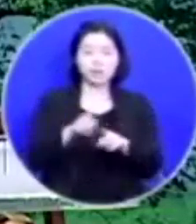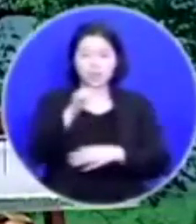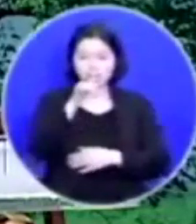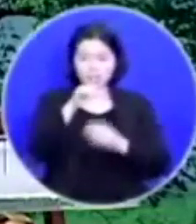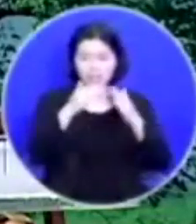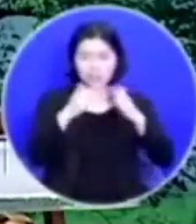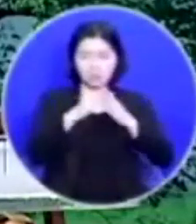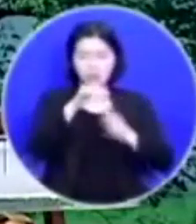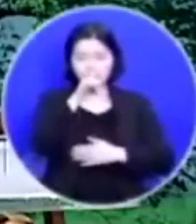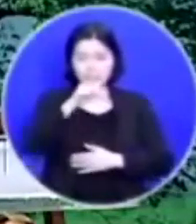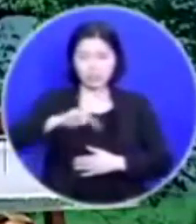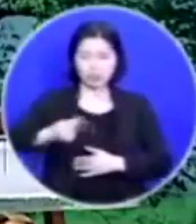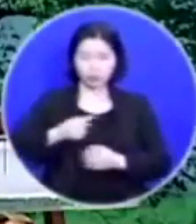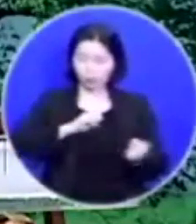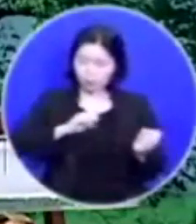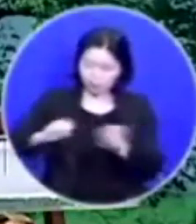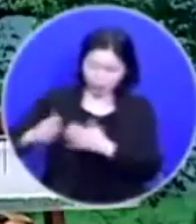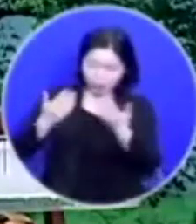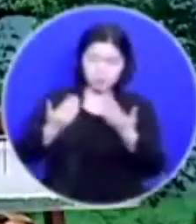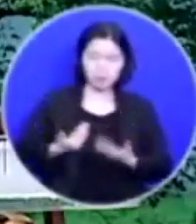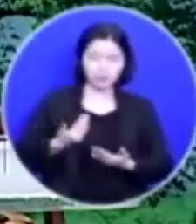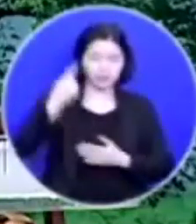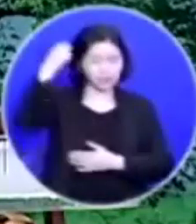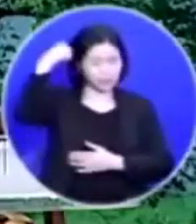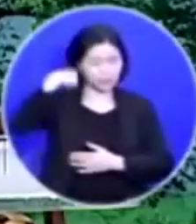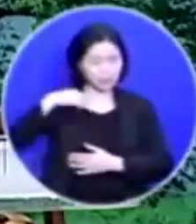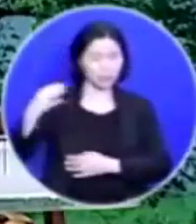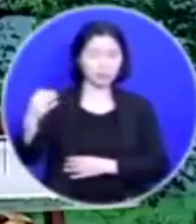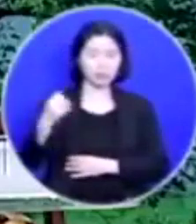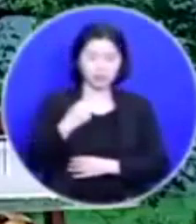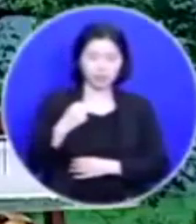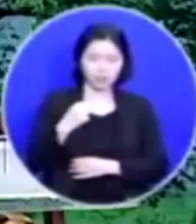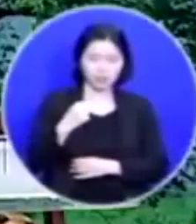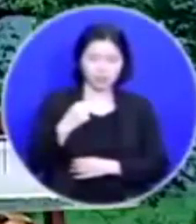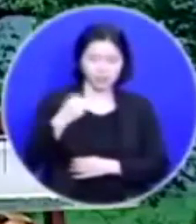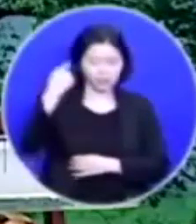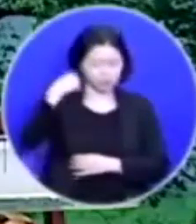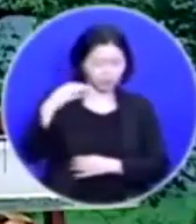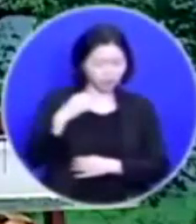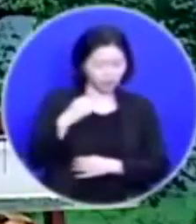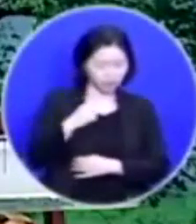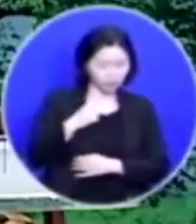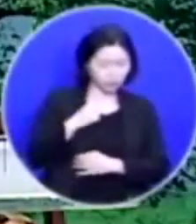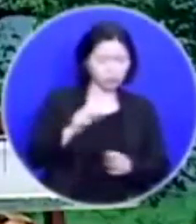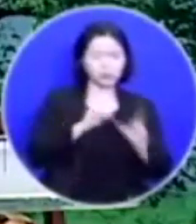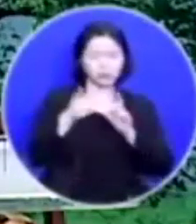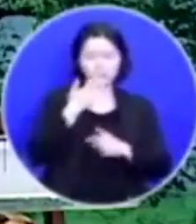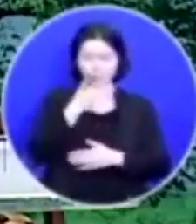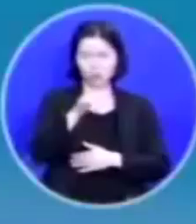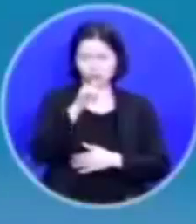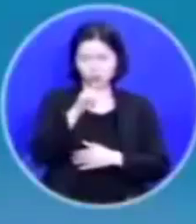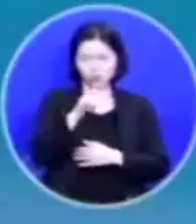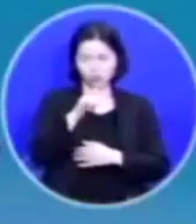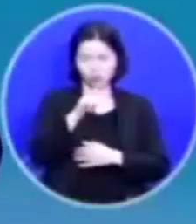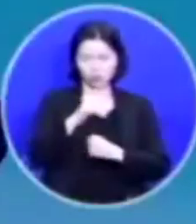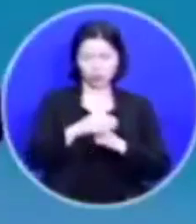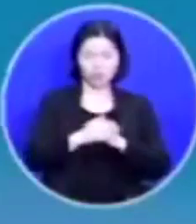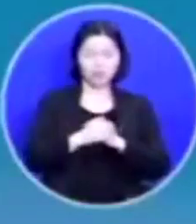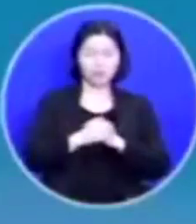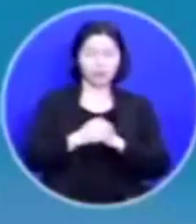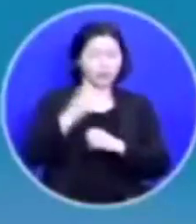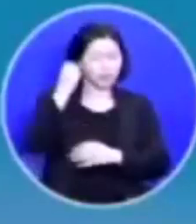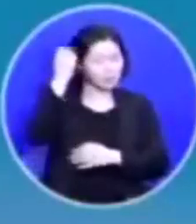버림받은 느낌을 가지고 끔찍하게 살 수 있는 겁니다 버림받은 느낌을 가지고 어린 시절을 보냈습니다